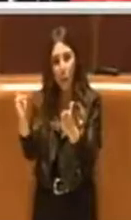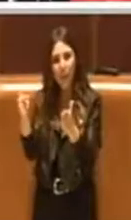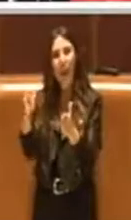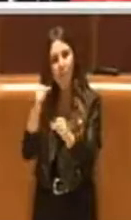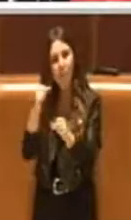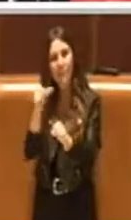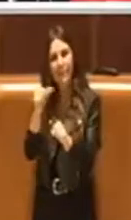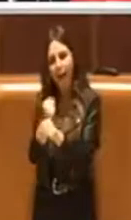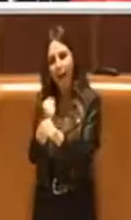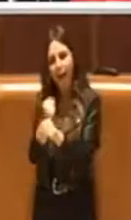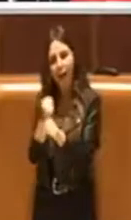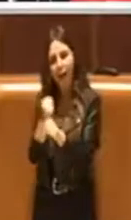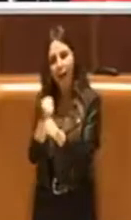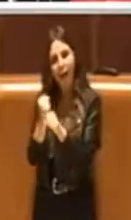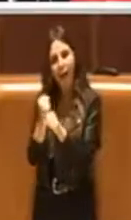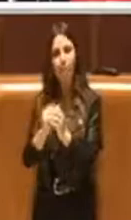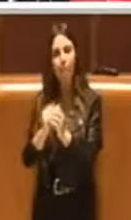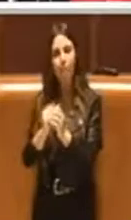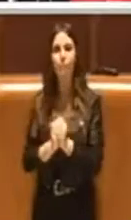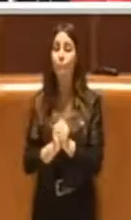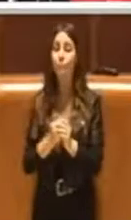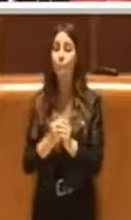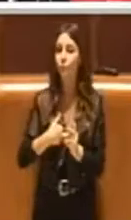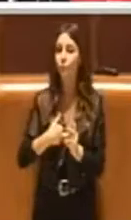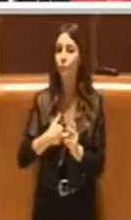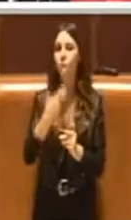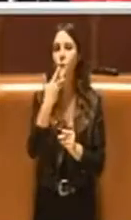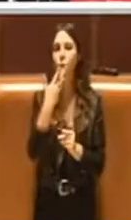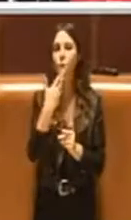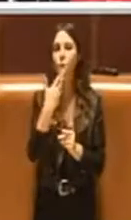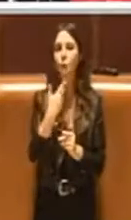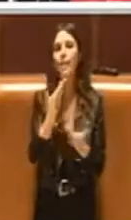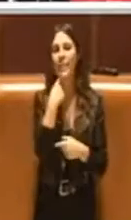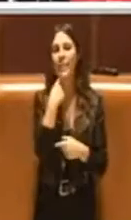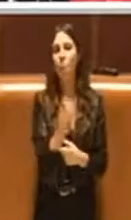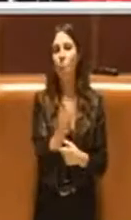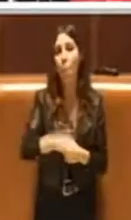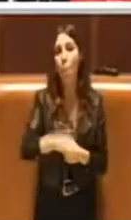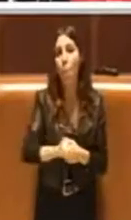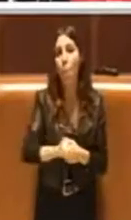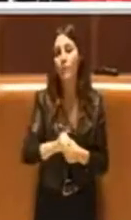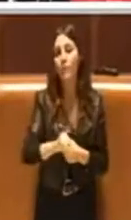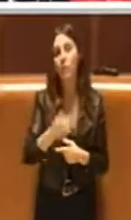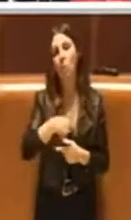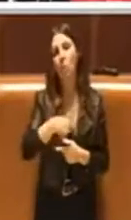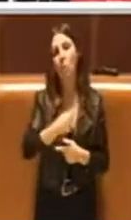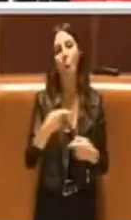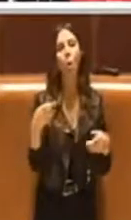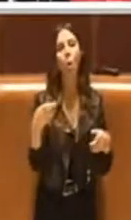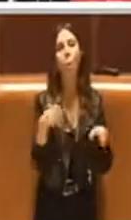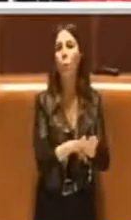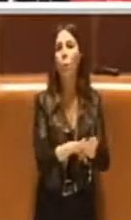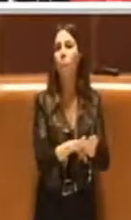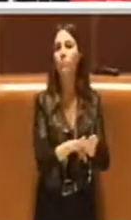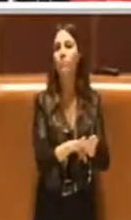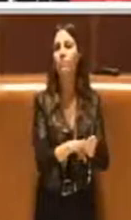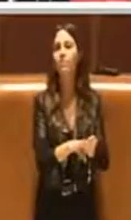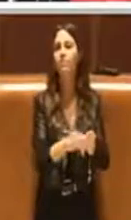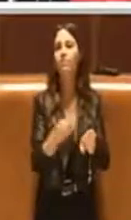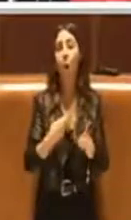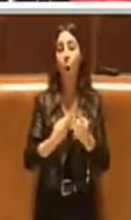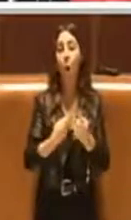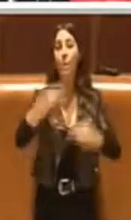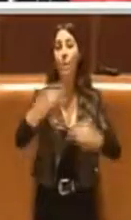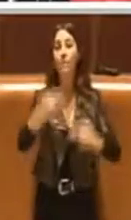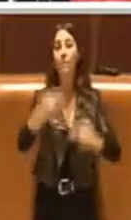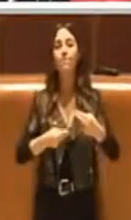lavorare un'ultima cosa Presidente chiudo io avevo chiesto in commissione